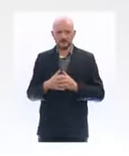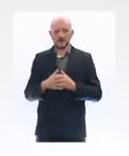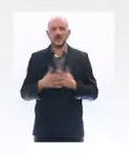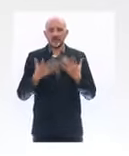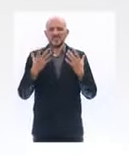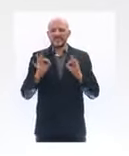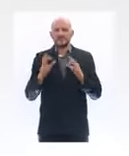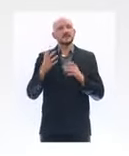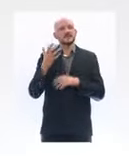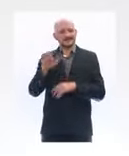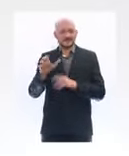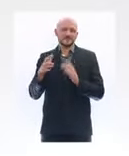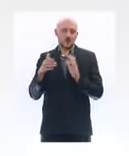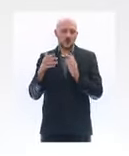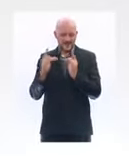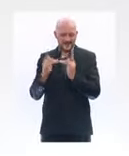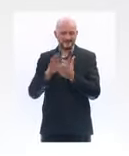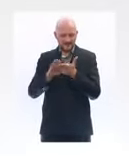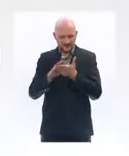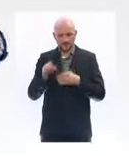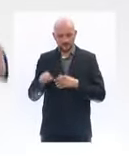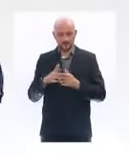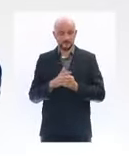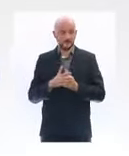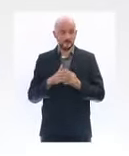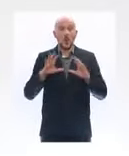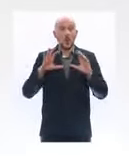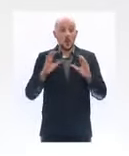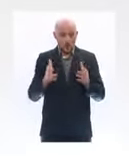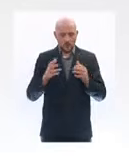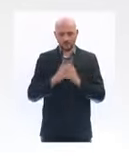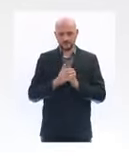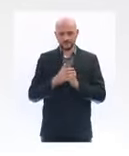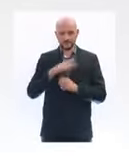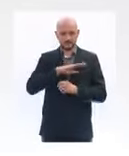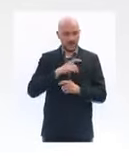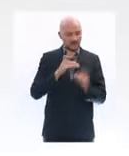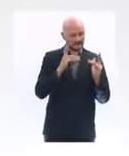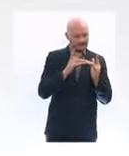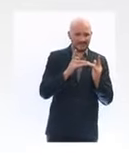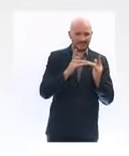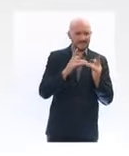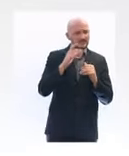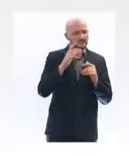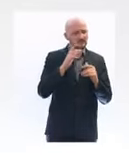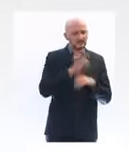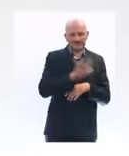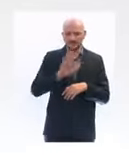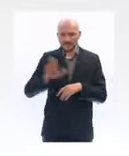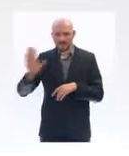de l'augmentation du nombre de lits vient de la transformation de lits de soins continus et de soins intensifs en lits de réanimation.